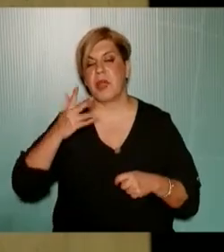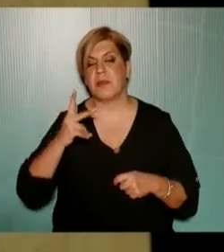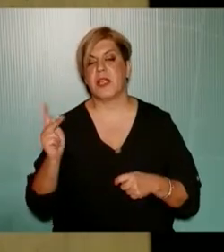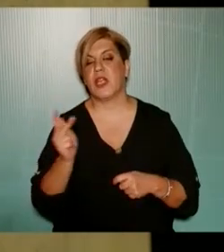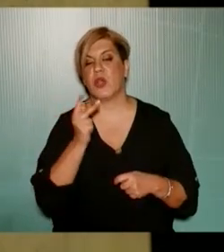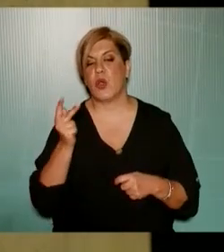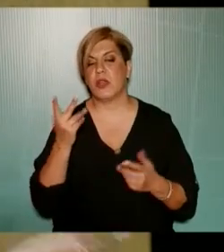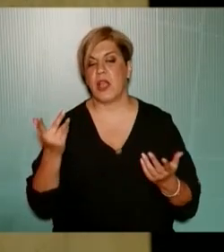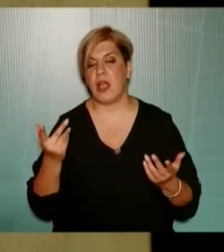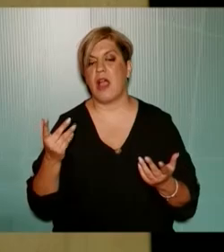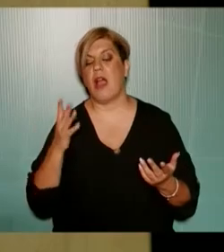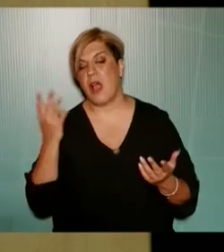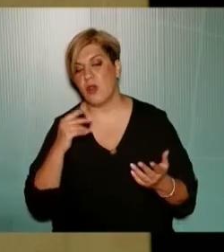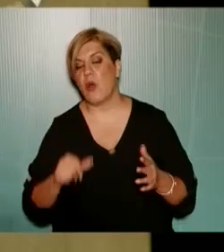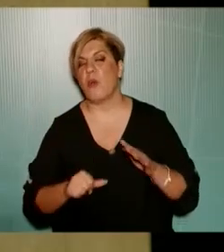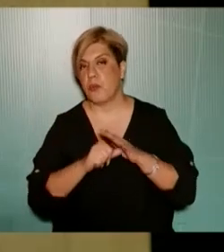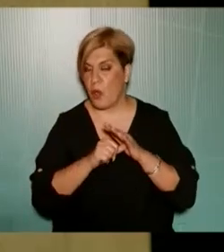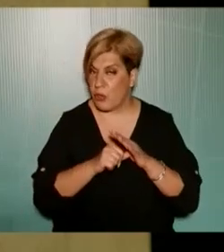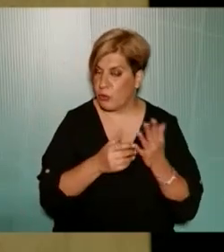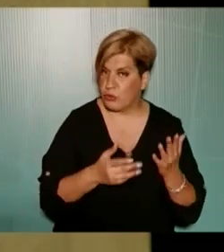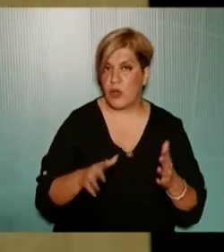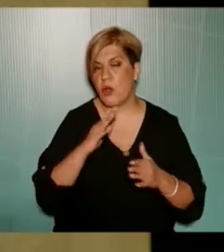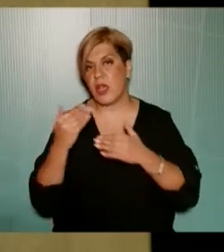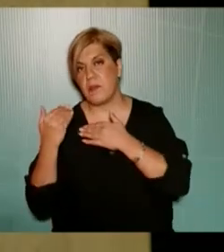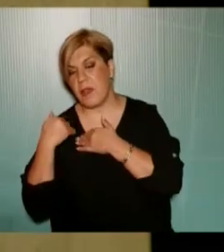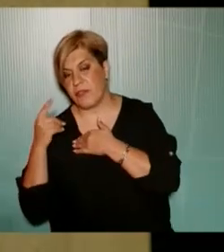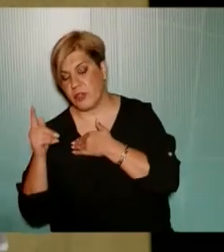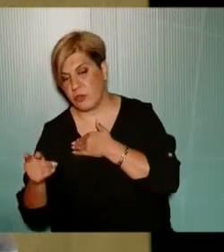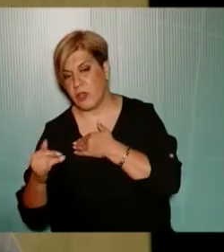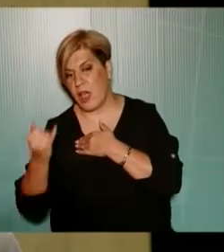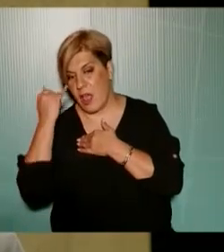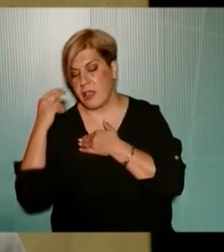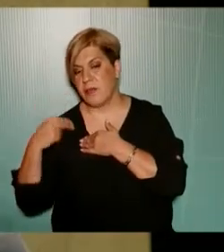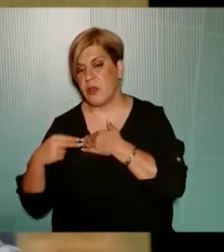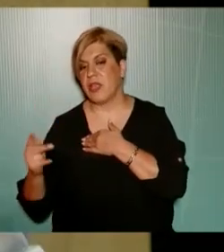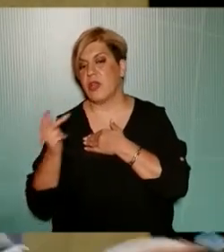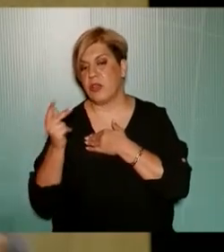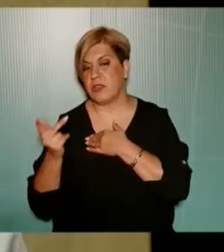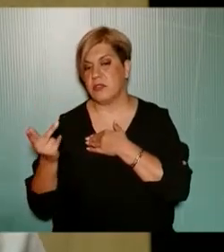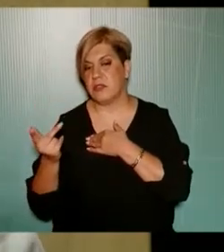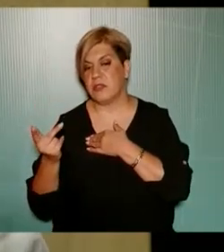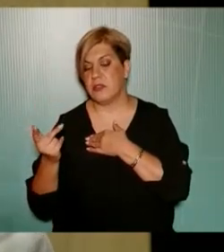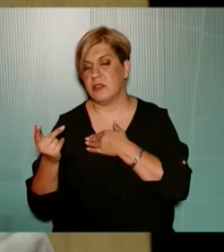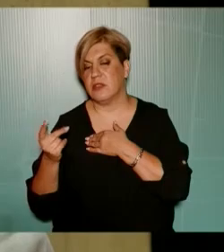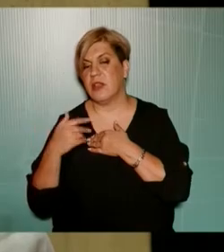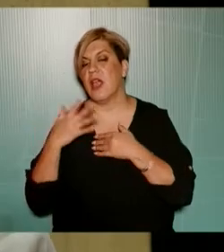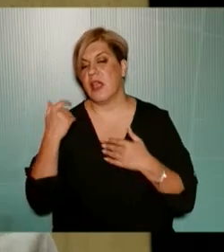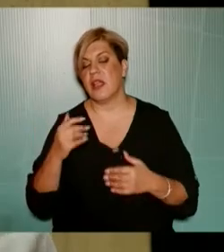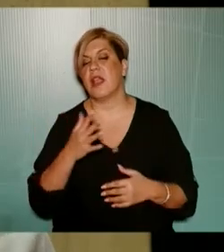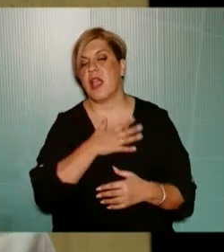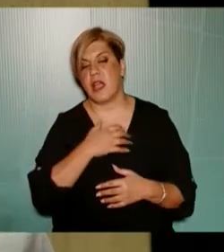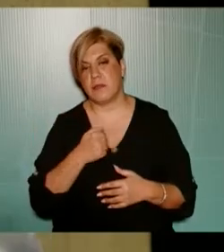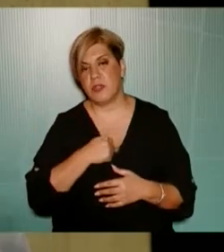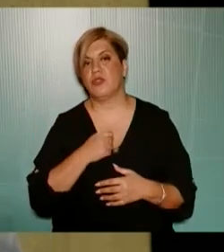Κοινότητα αν ο Πρόεδρος ή ο υπεύθυνος αντιδήμαρχος για τις κοινότητες χέρι της εμπιστοσύνης του